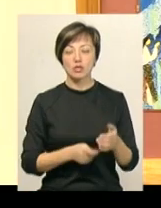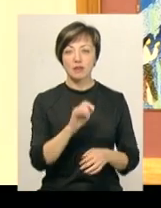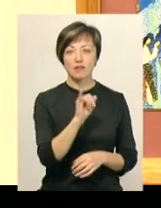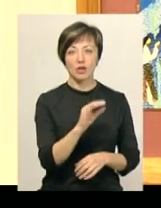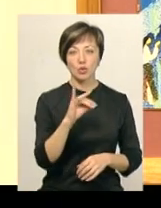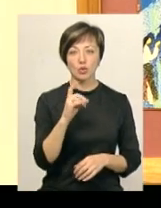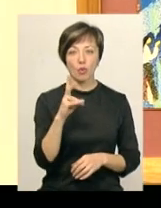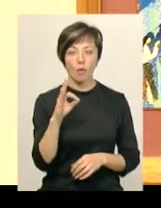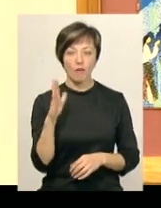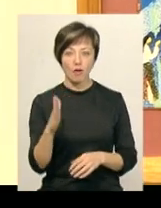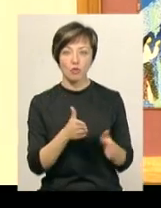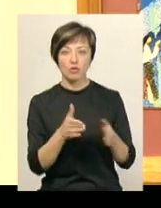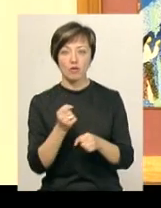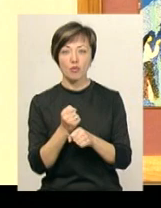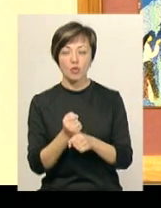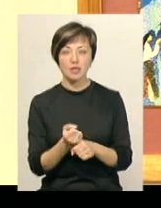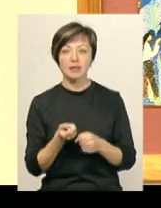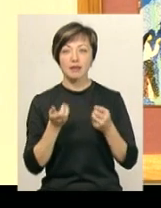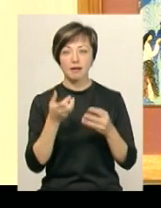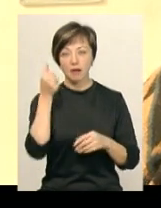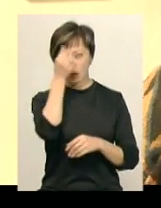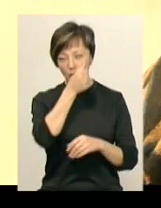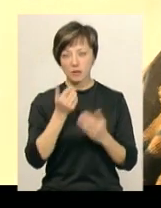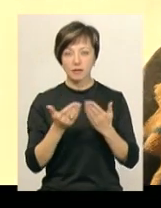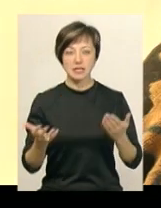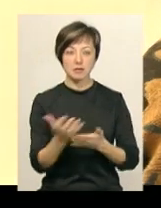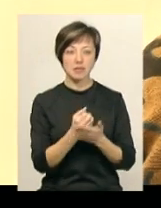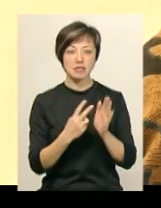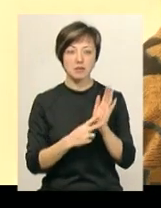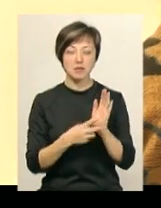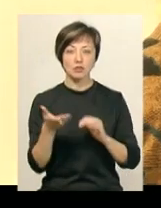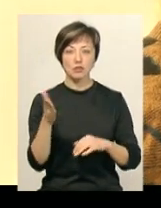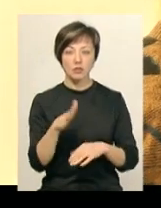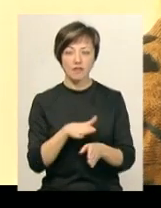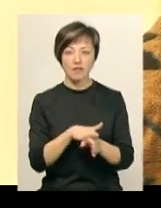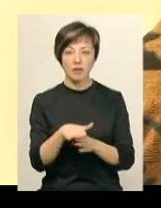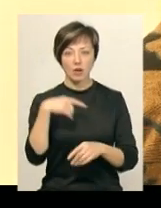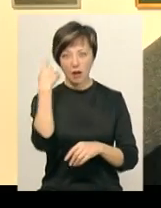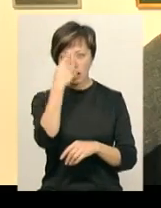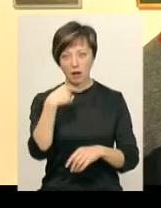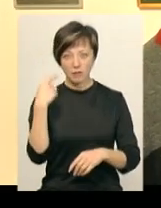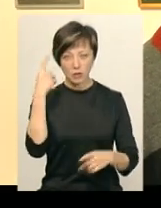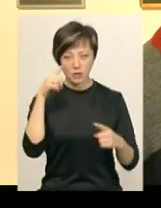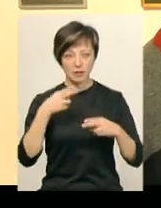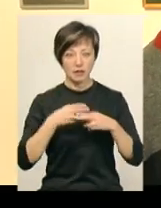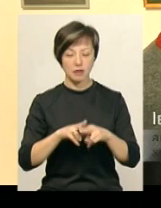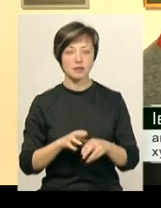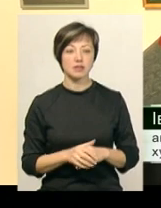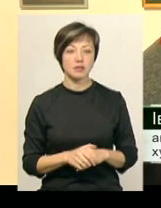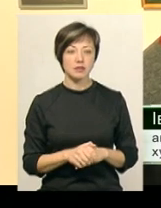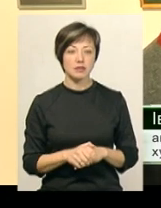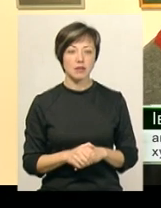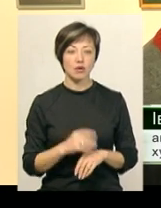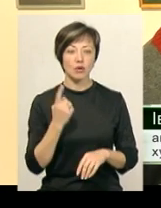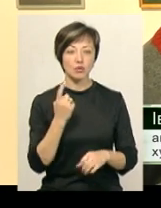готував роботи до власної виставки кілька років. На експозиції зібрані 70 робіт, виконані у авторській техніці. «Над одною роботи я